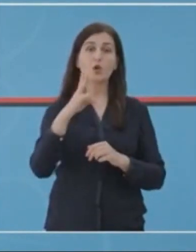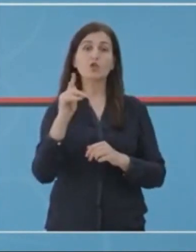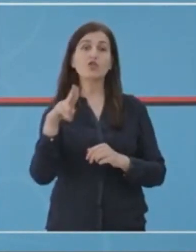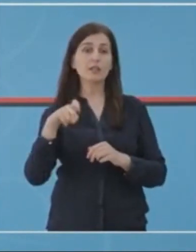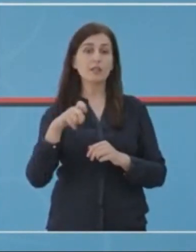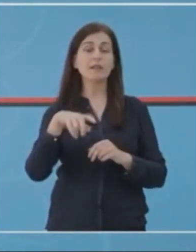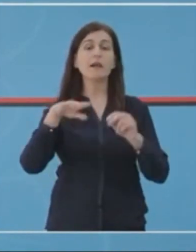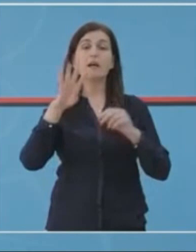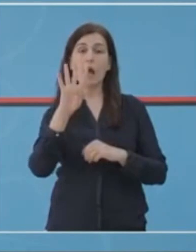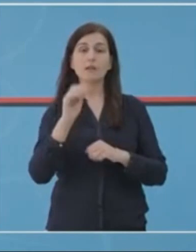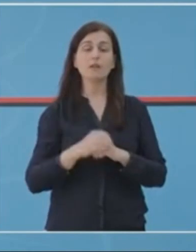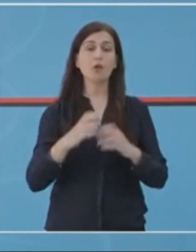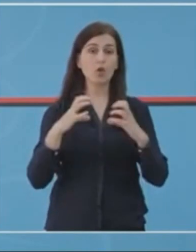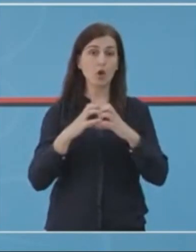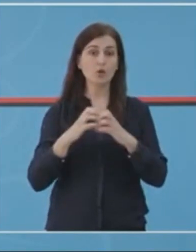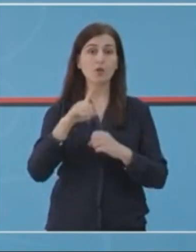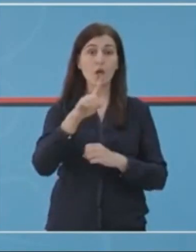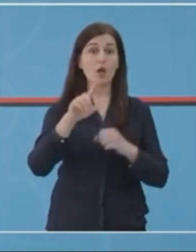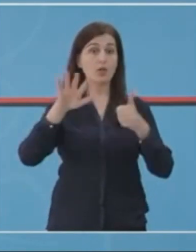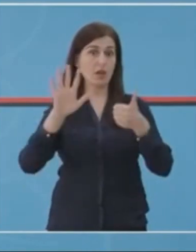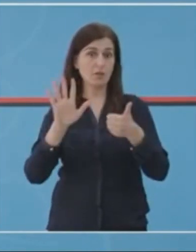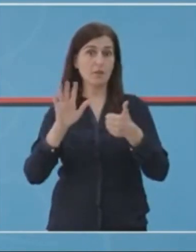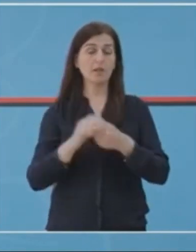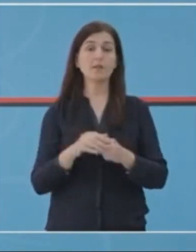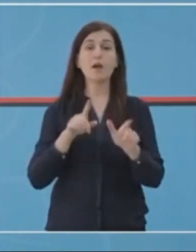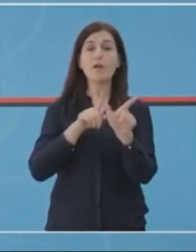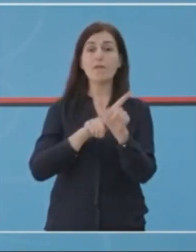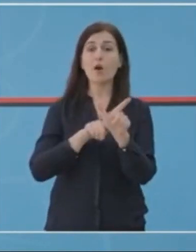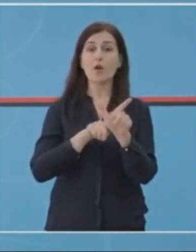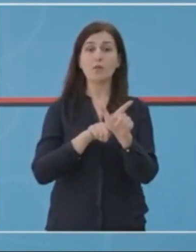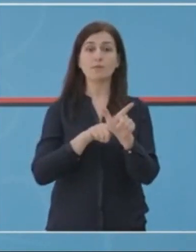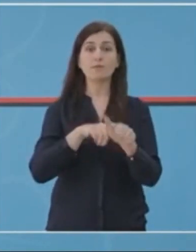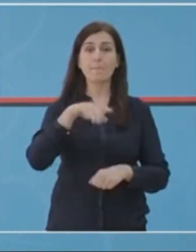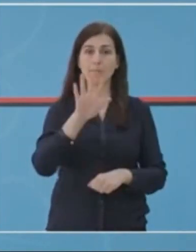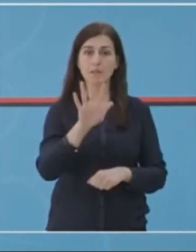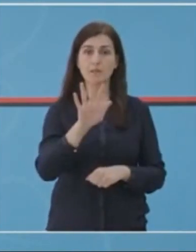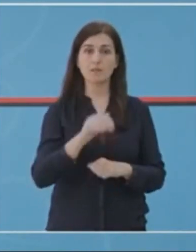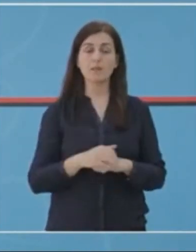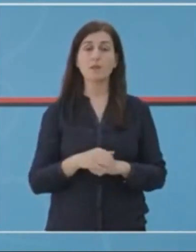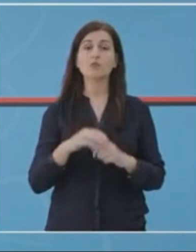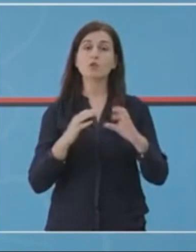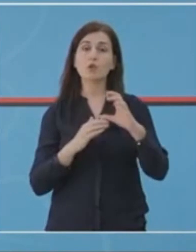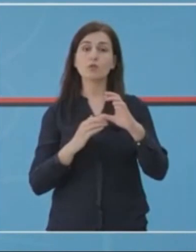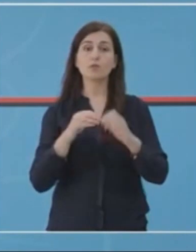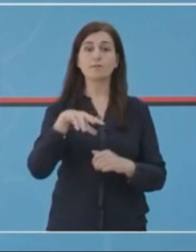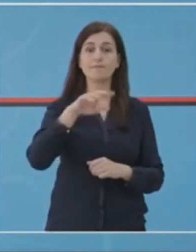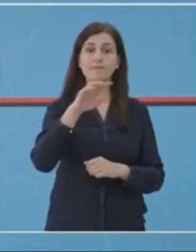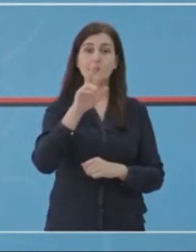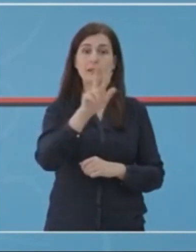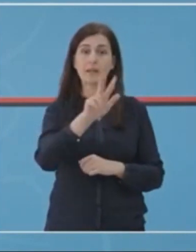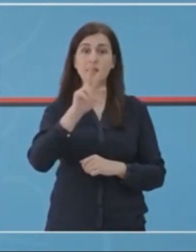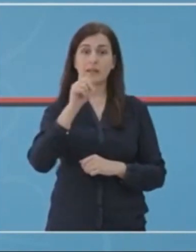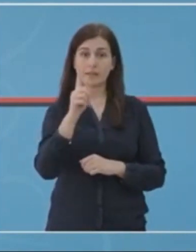raste, Korç 16 raste, Vlor 5 raste, Shkoder 31